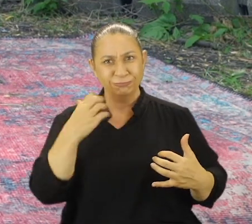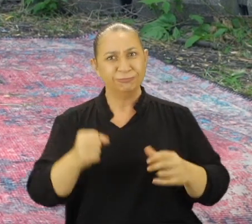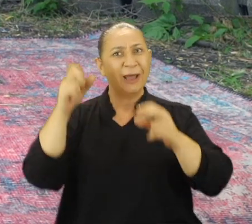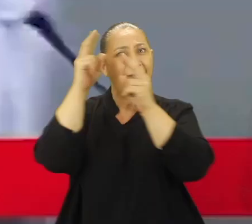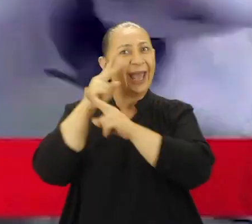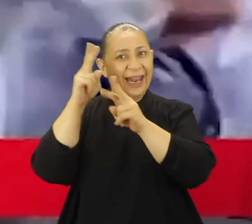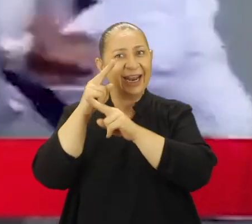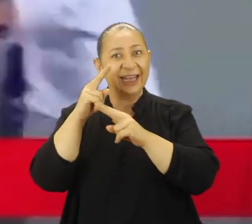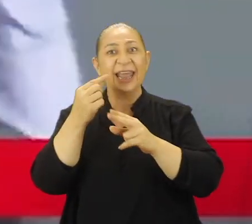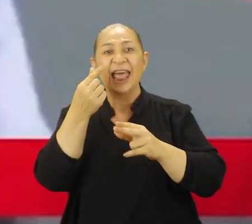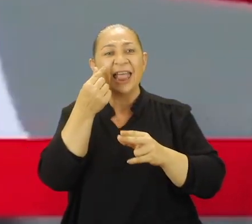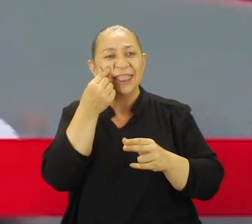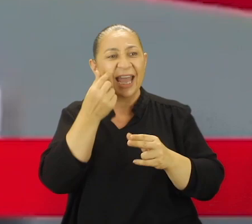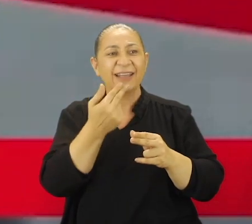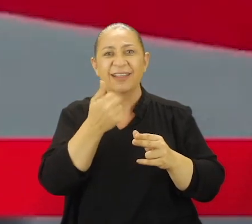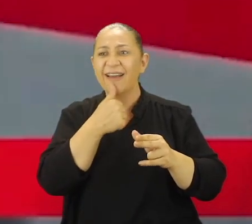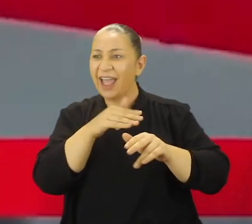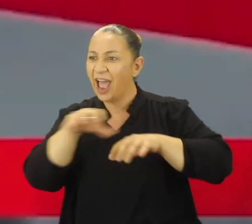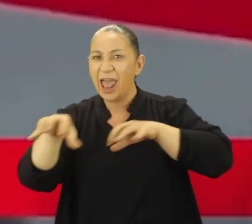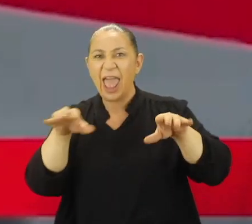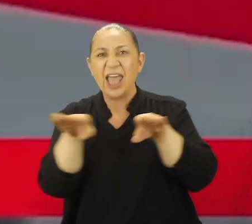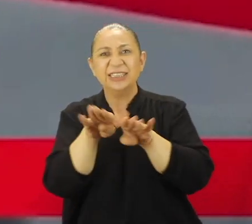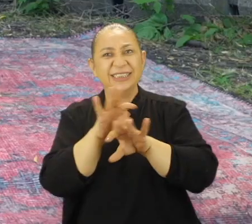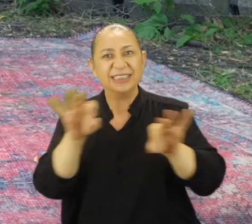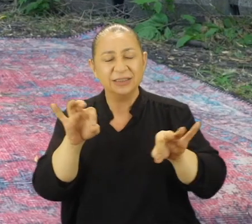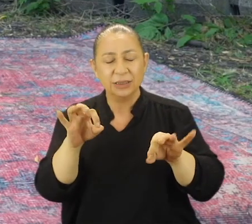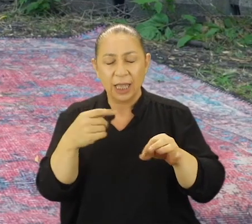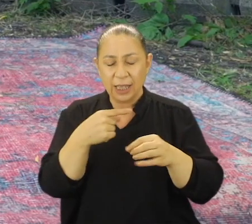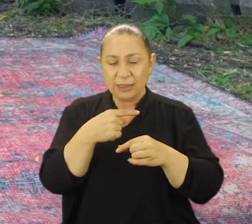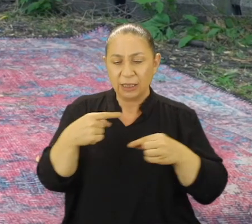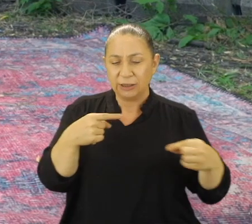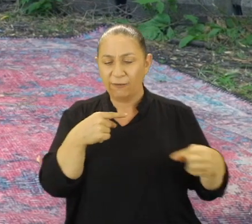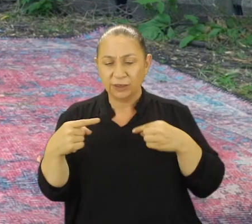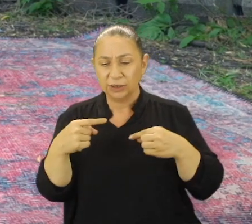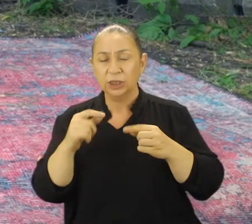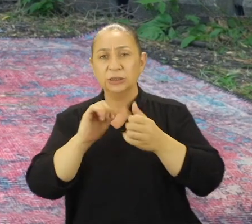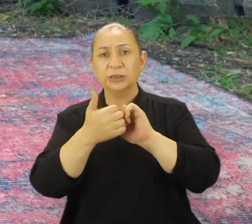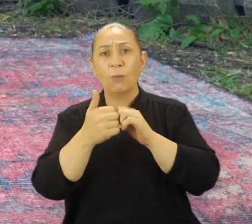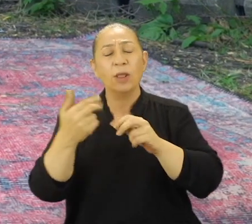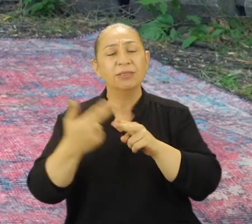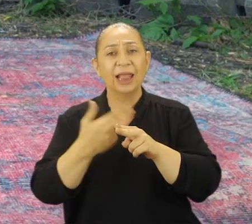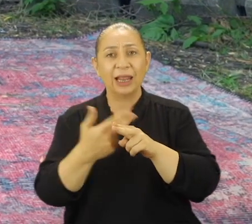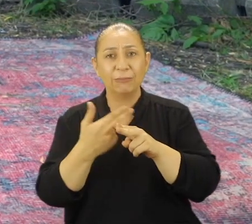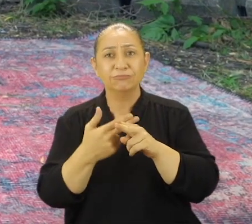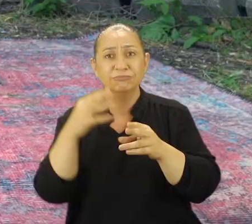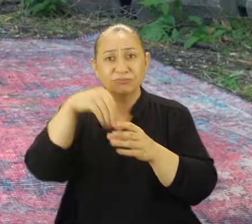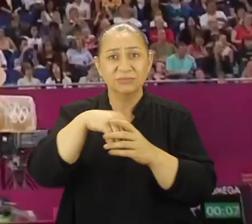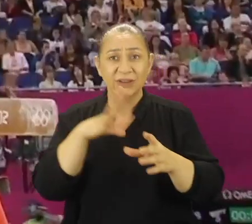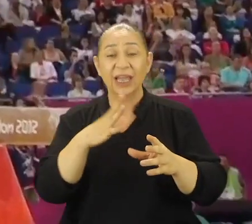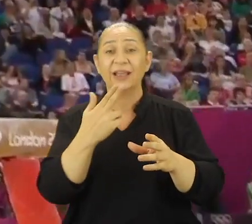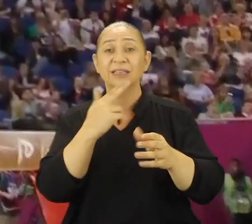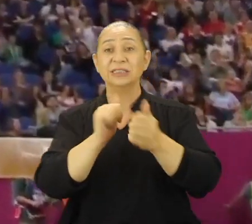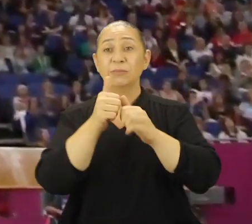hayallerdir. Cinsiyete bağlı yaşanın eşitsizlikler, dezavantajlar, spor deneyimlerini de etkiliyor hepsi.